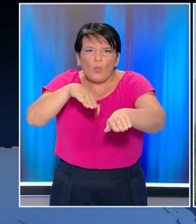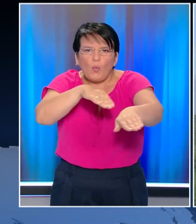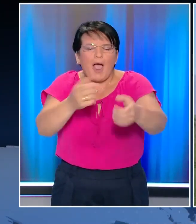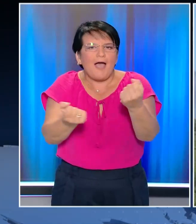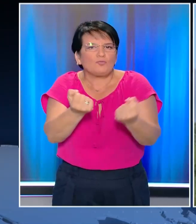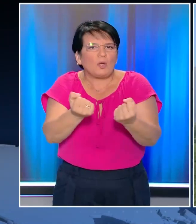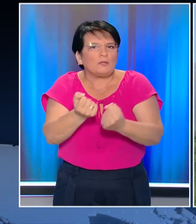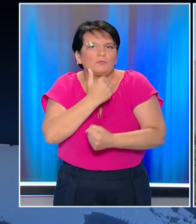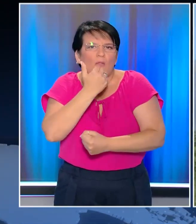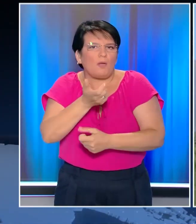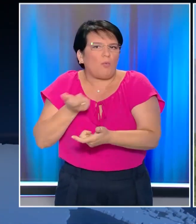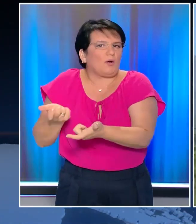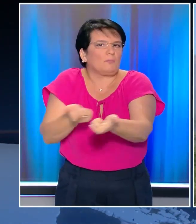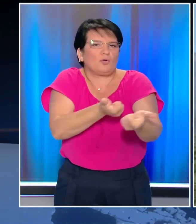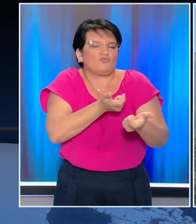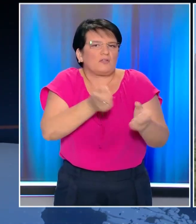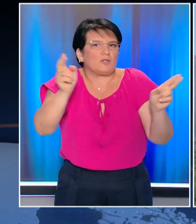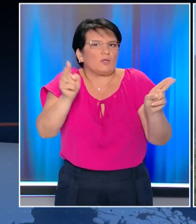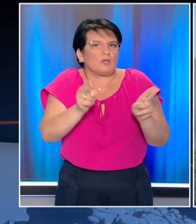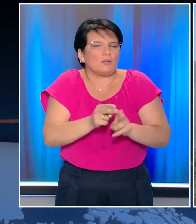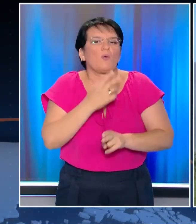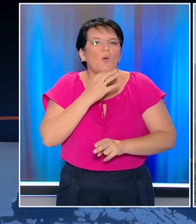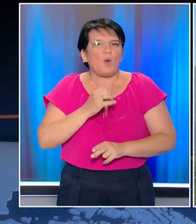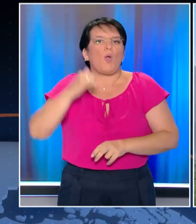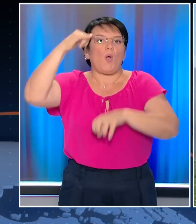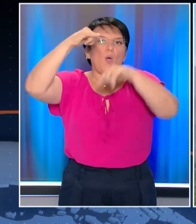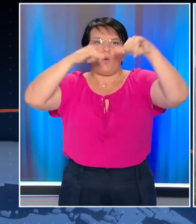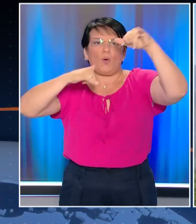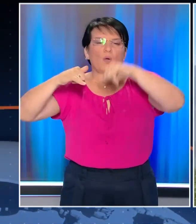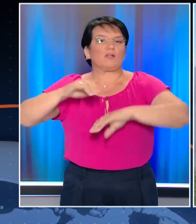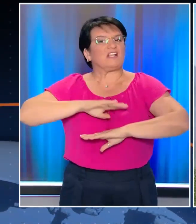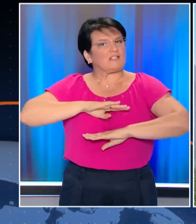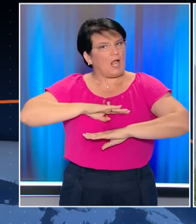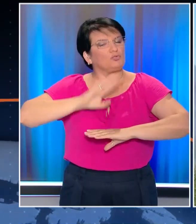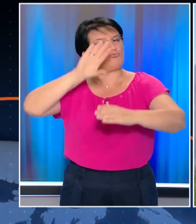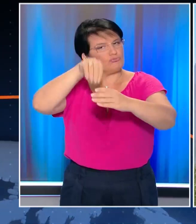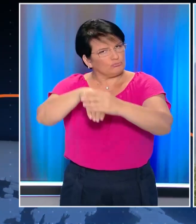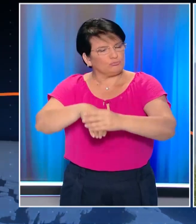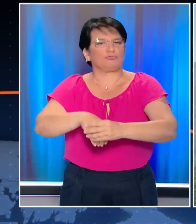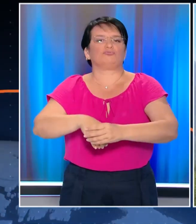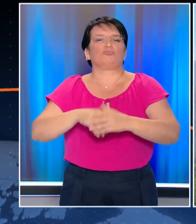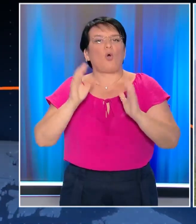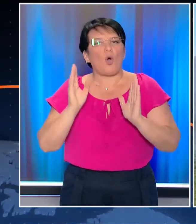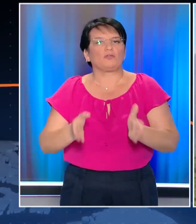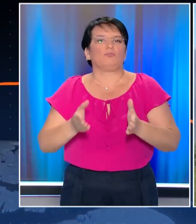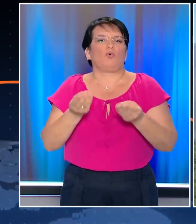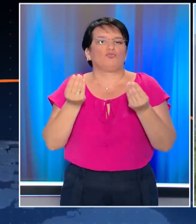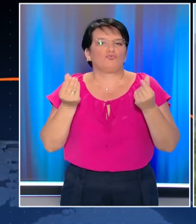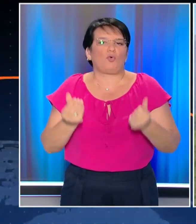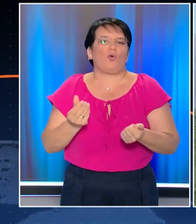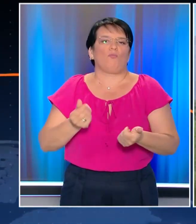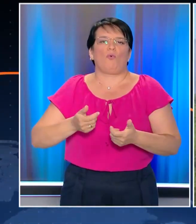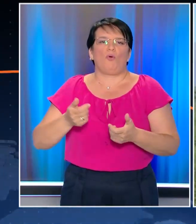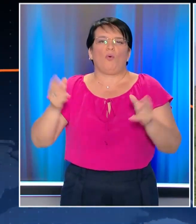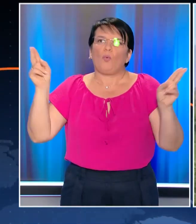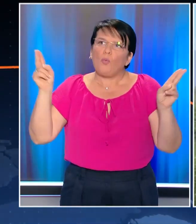προσεγγίσουν εύκολα οι επίγειες πυροσβεστικές δυνάμεις και γι' αυτό το λόγο συνδράμει και ο ελληνικός στρατός με ειδικά οχήματα και μηχανήματα ώστε να επιτευχθεί ο στόχος